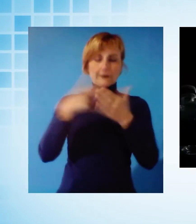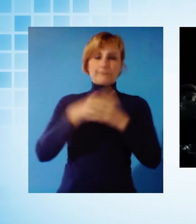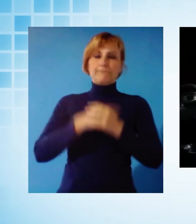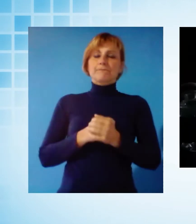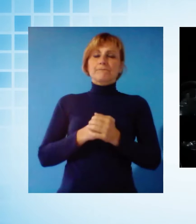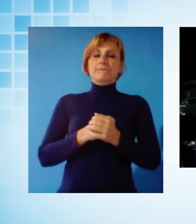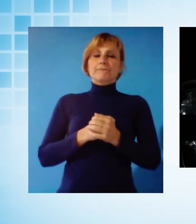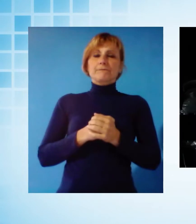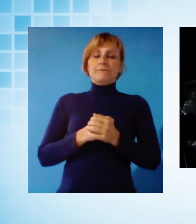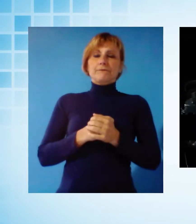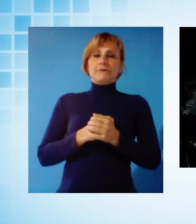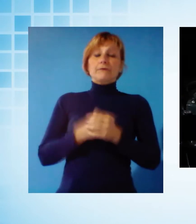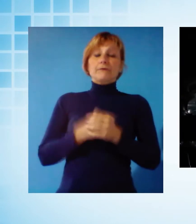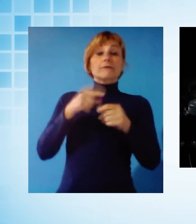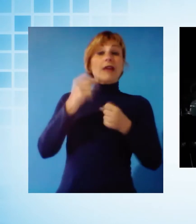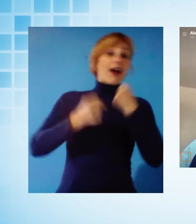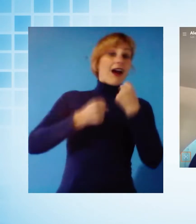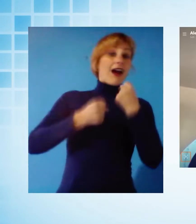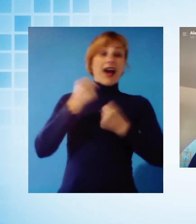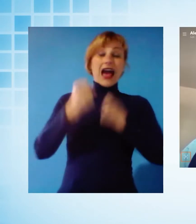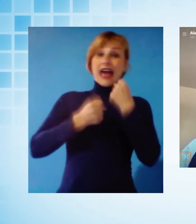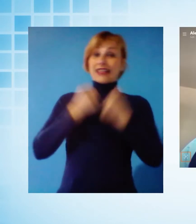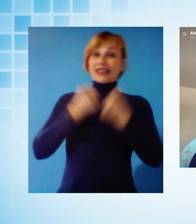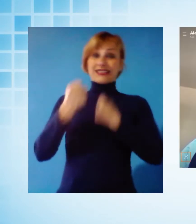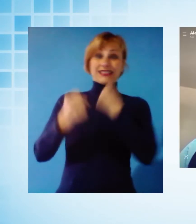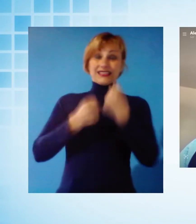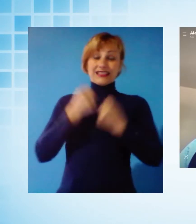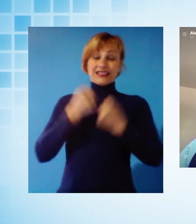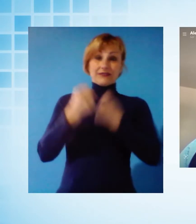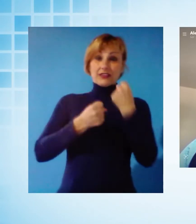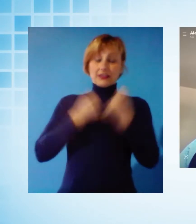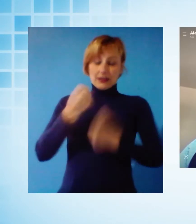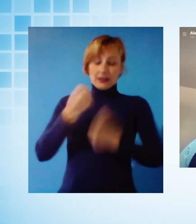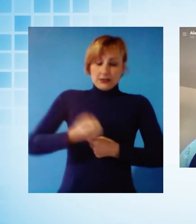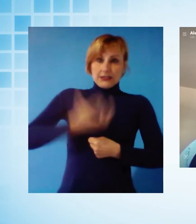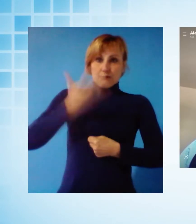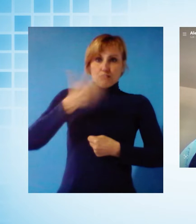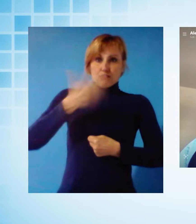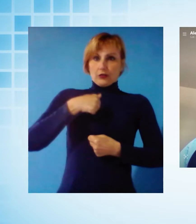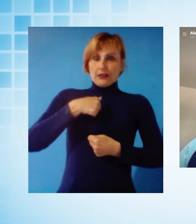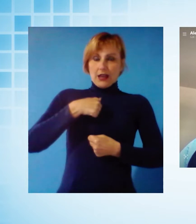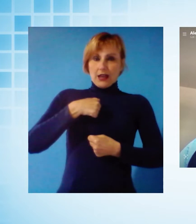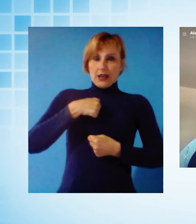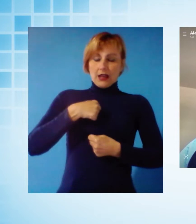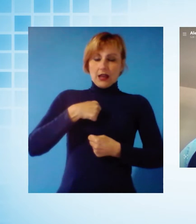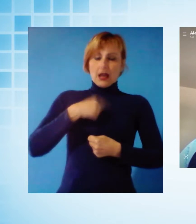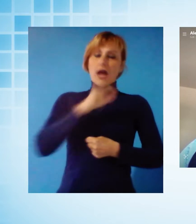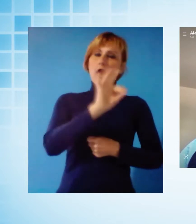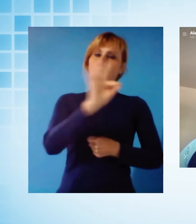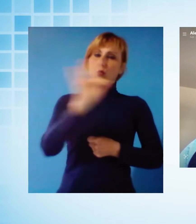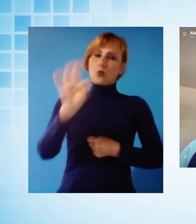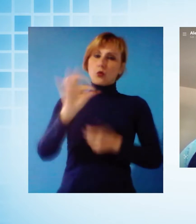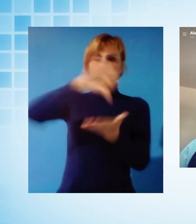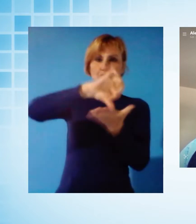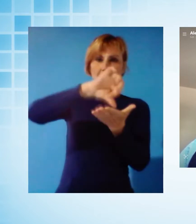'attività, diciamo così, spontanea e indipendente di alcuni centri veneti,